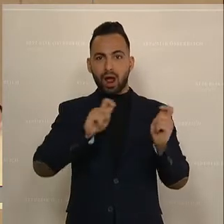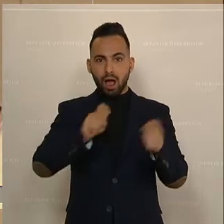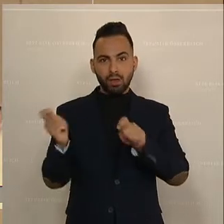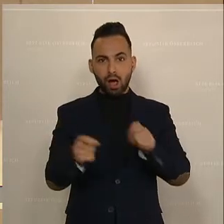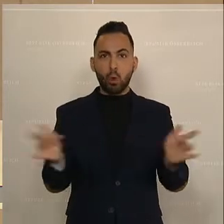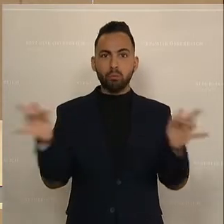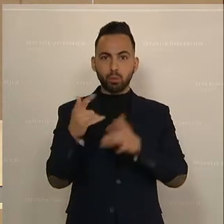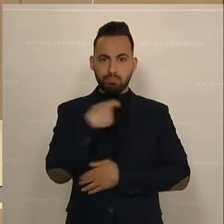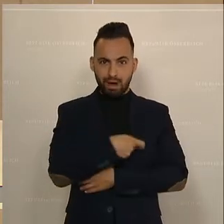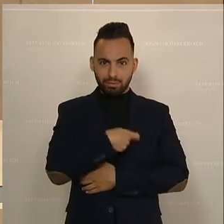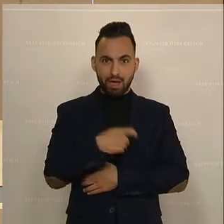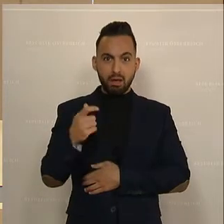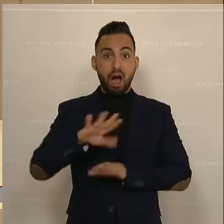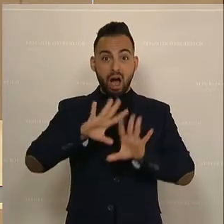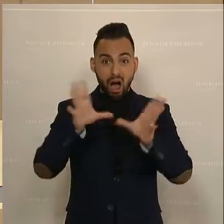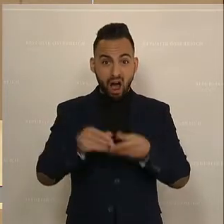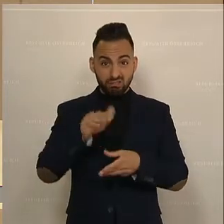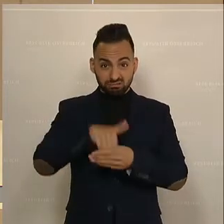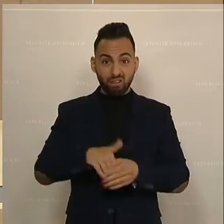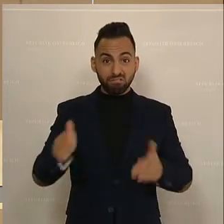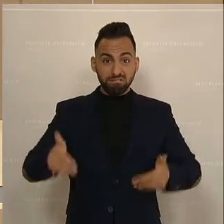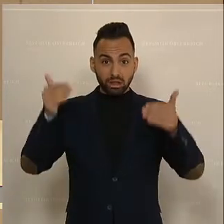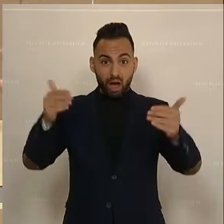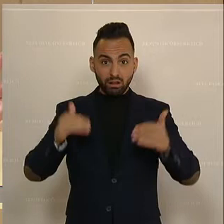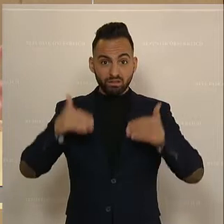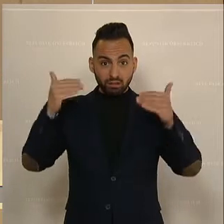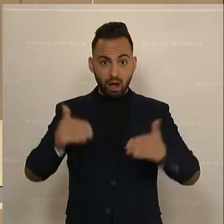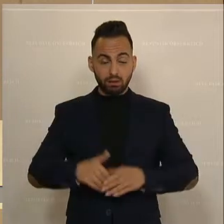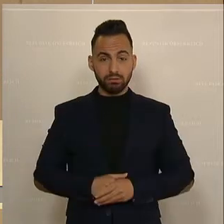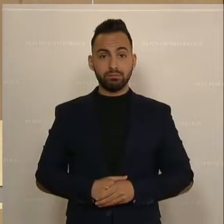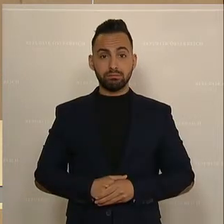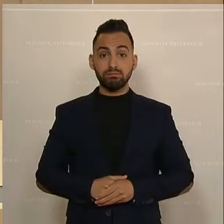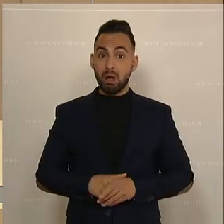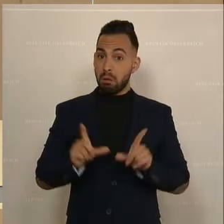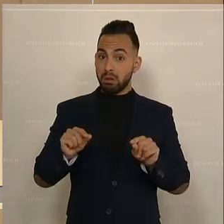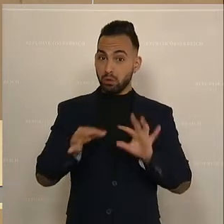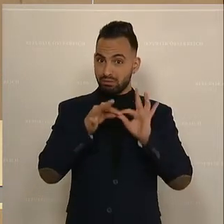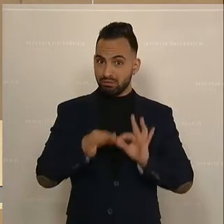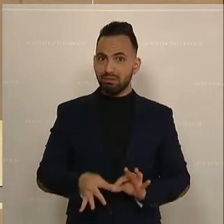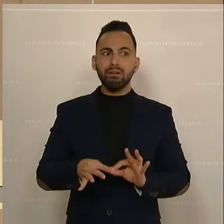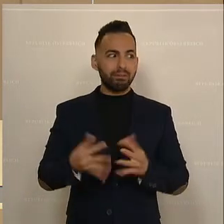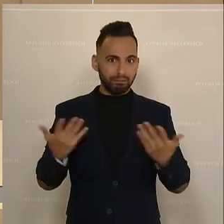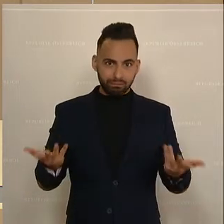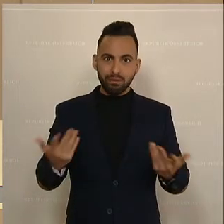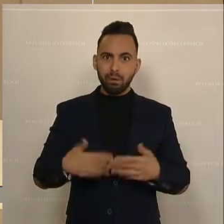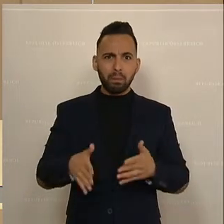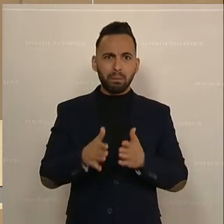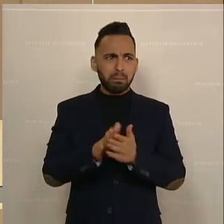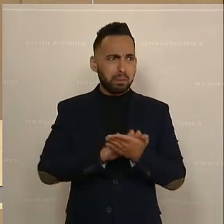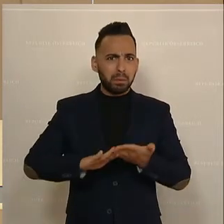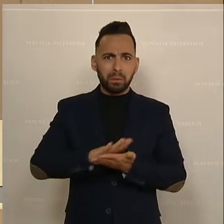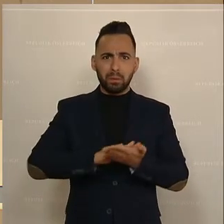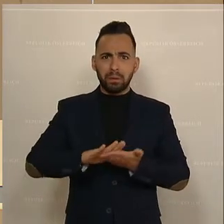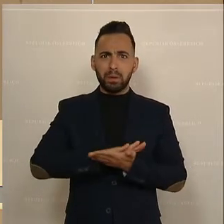Oppositionsparteien. Die wurden allesamt vertagt. Das heißt, es gibt eigentlich überhaupt von